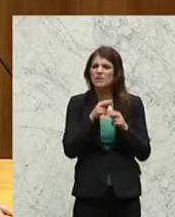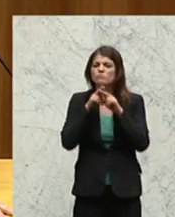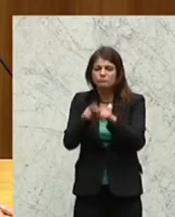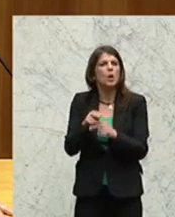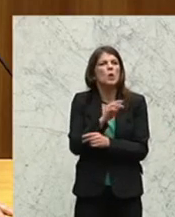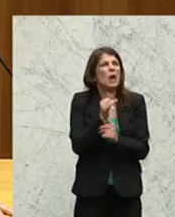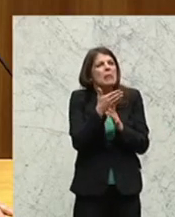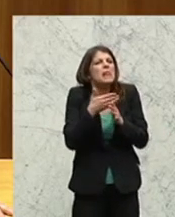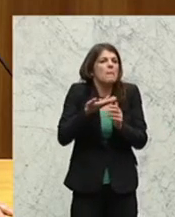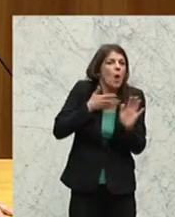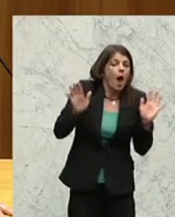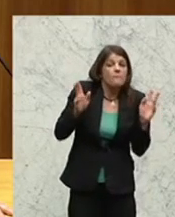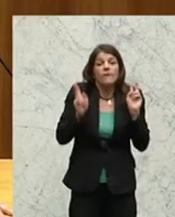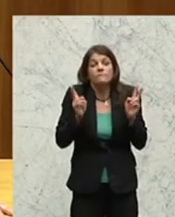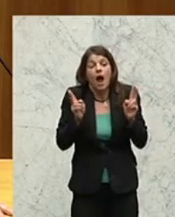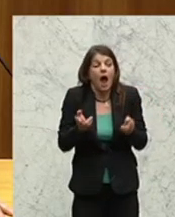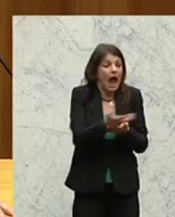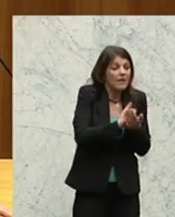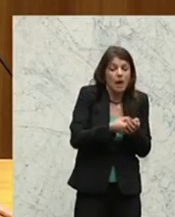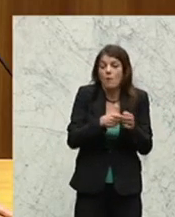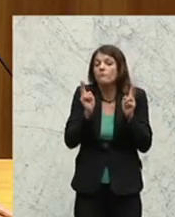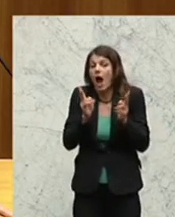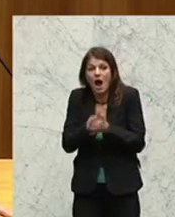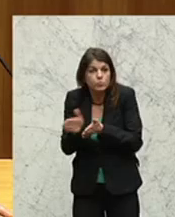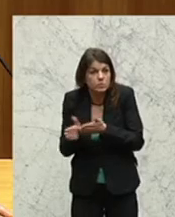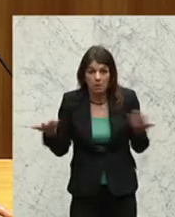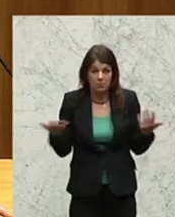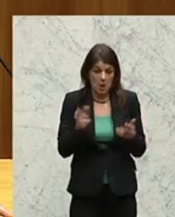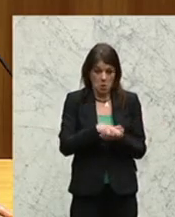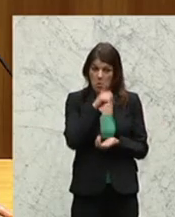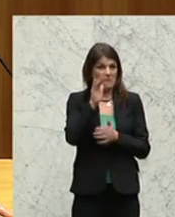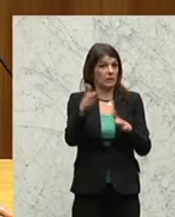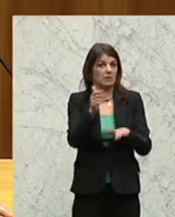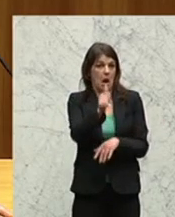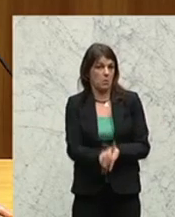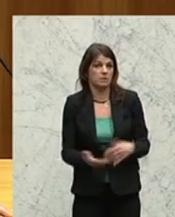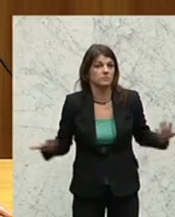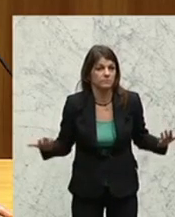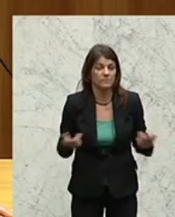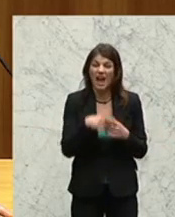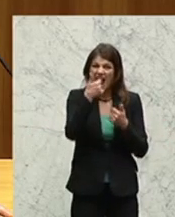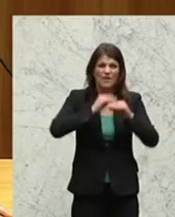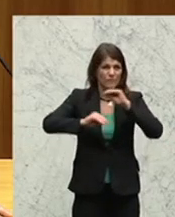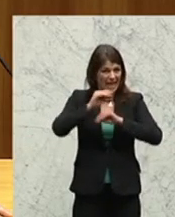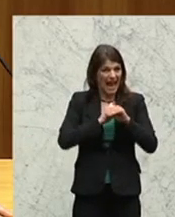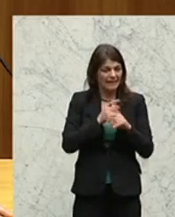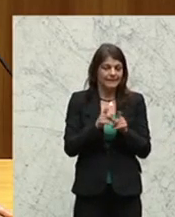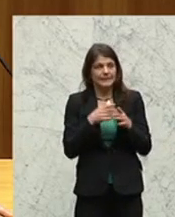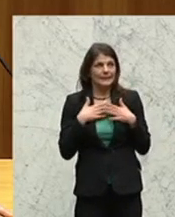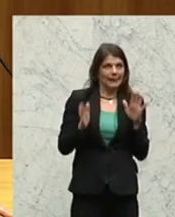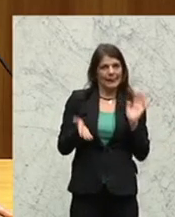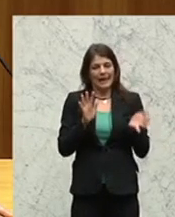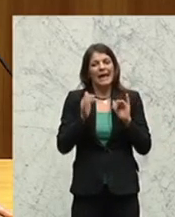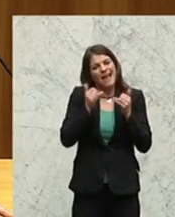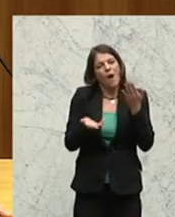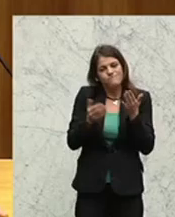halten, weil ja die tatsächlichen Einnahmen und die tatsächlichen Ausgaben noch nicht kalkuliert werden. Und einer dieser Vereine, der diese bedingte Zusage